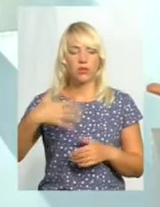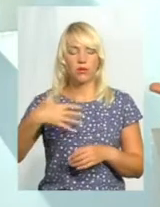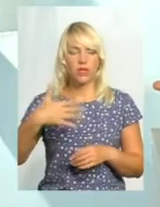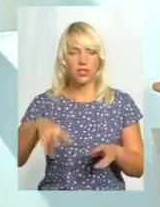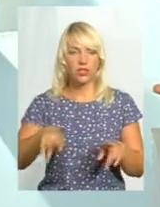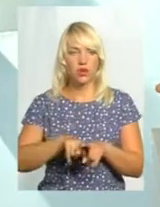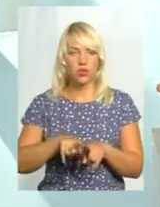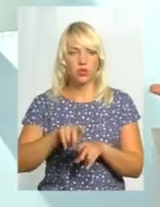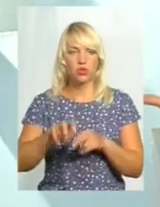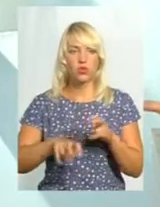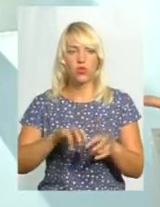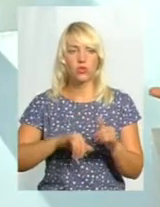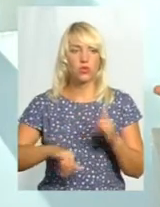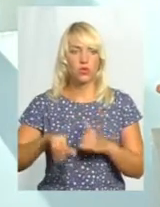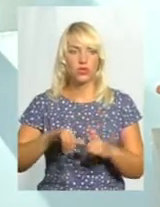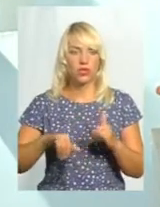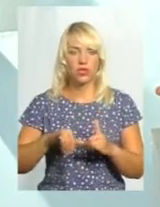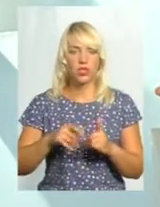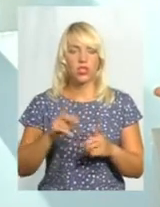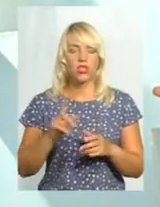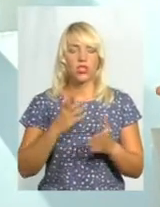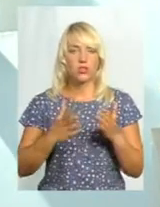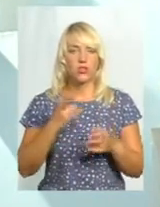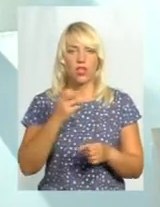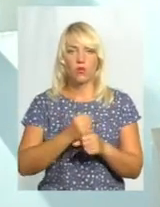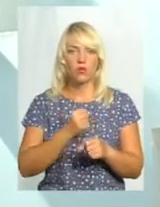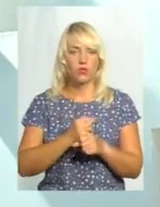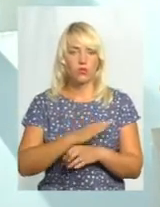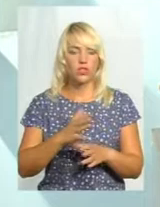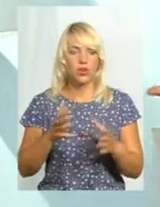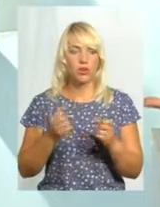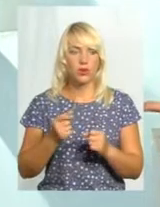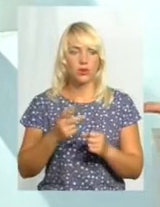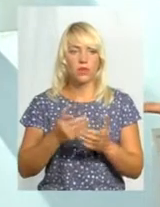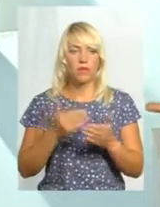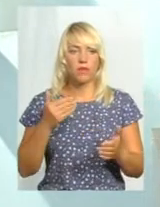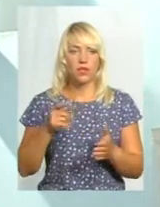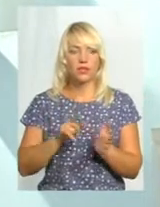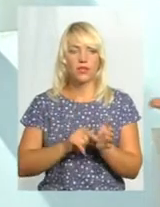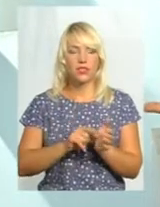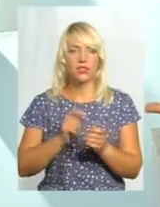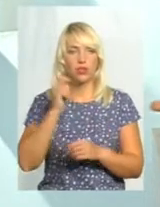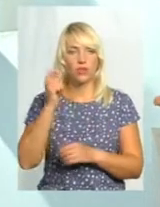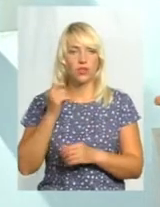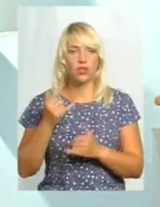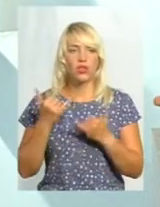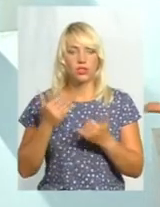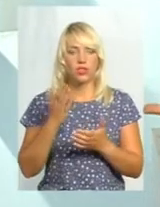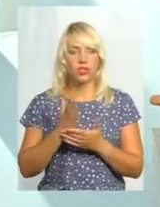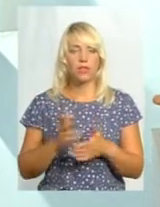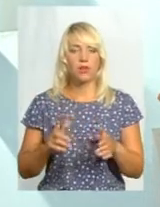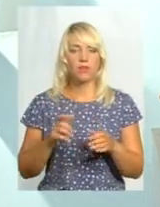також шукають, куди їм дівати, якщо вже на роботу не приймають перед пенсійного віку. Хоча сьогодні є програми, щоб обрали цих